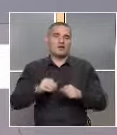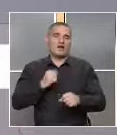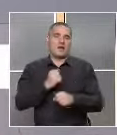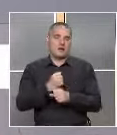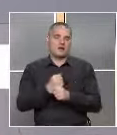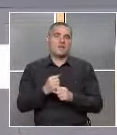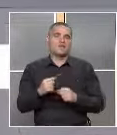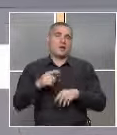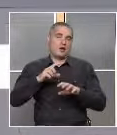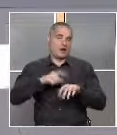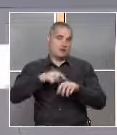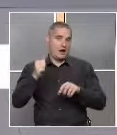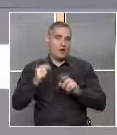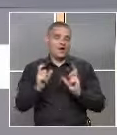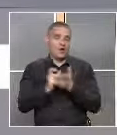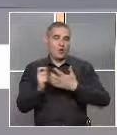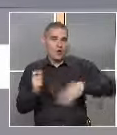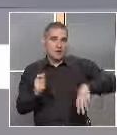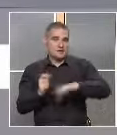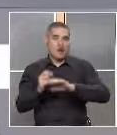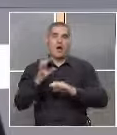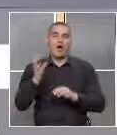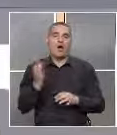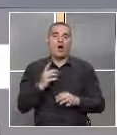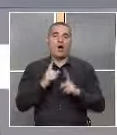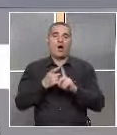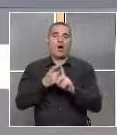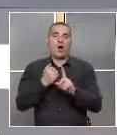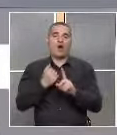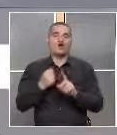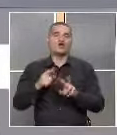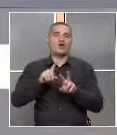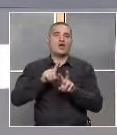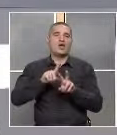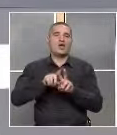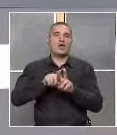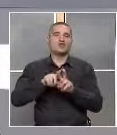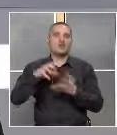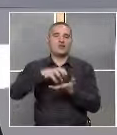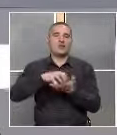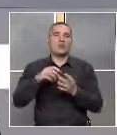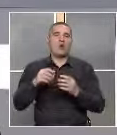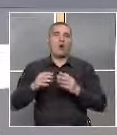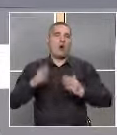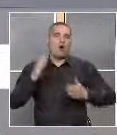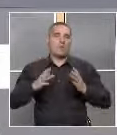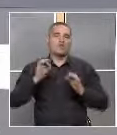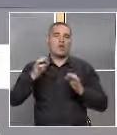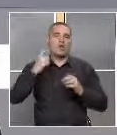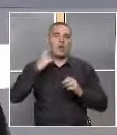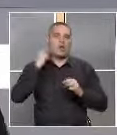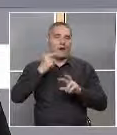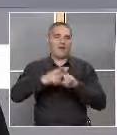О, да. Колегите от Института по роботика Камбан също много